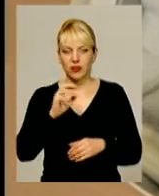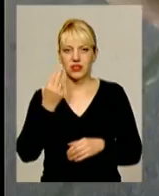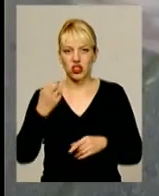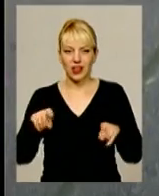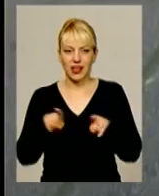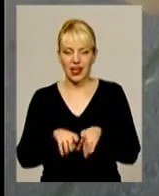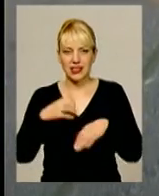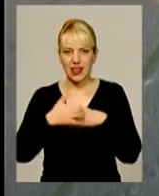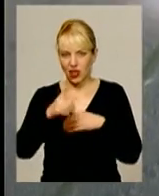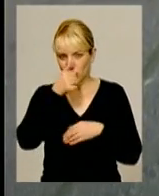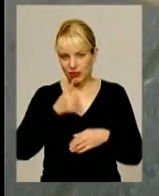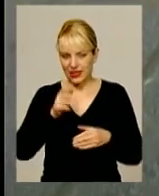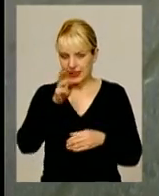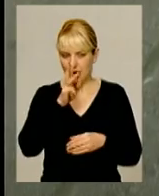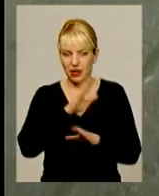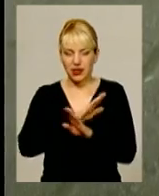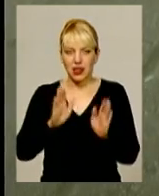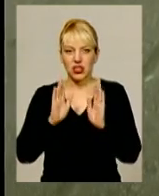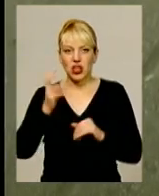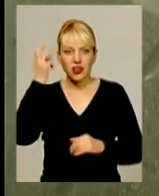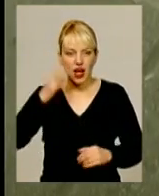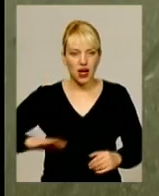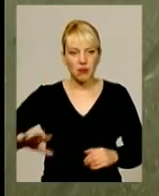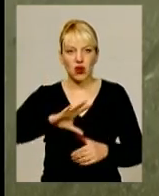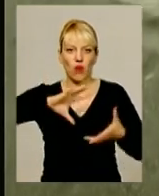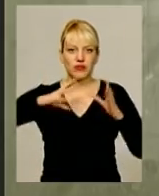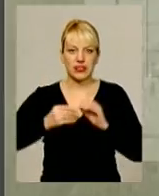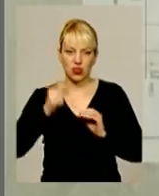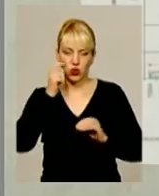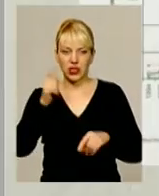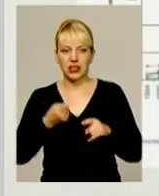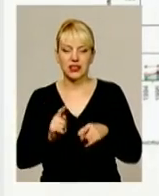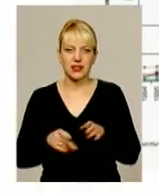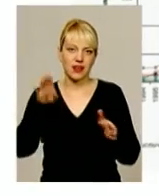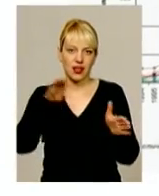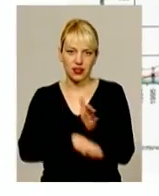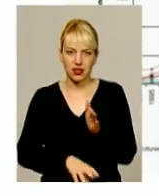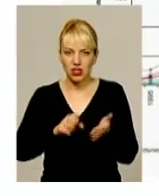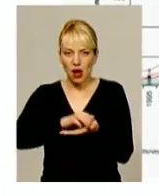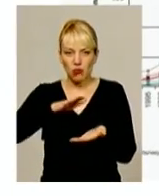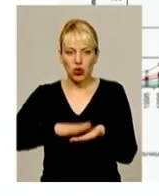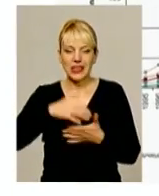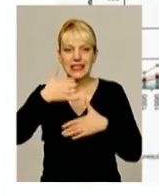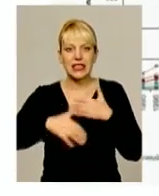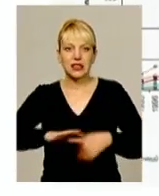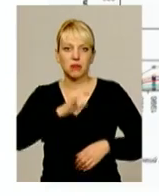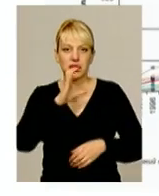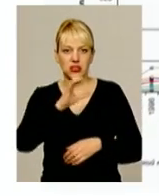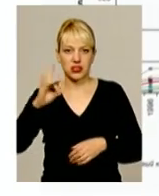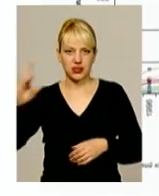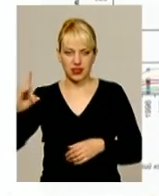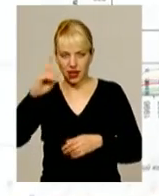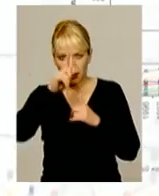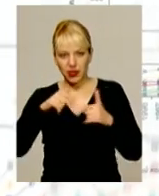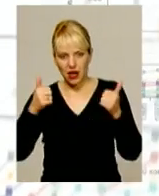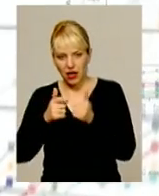Саме така середньомісячна зарплата не лише на Хмельниччині, а й по всій Україні. Це чи не найгірший показник серед колишніх республік Радянського Союзу.